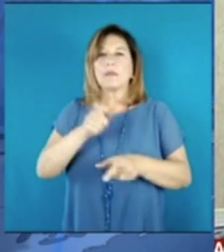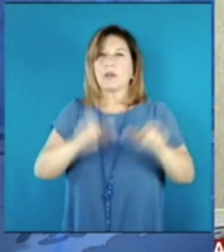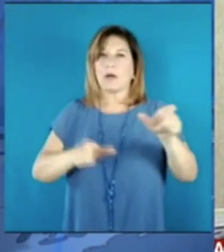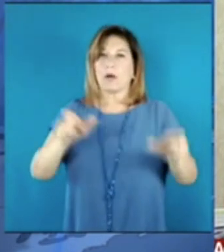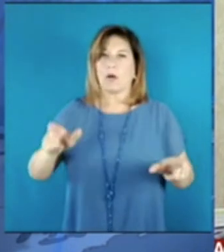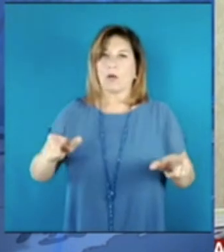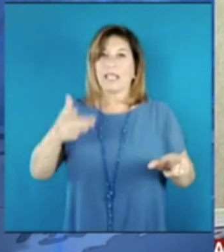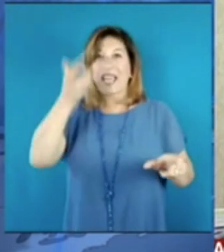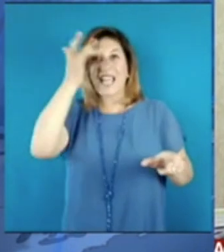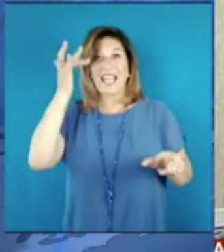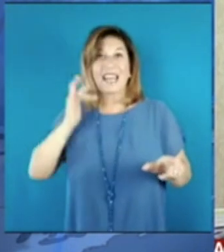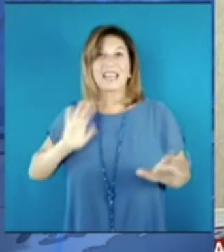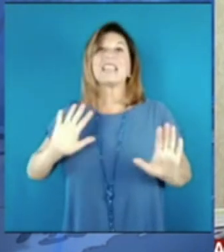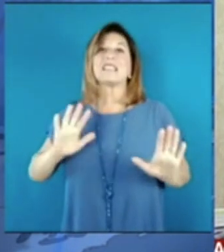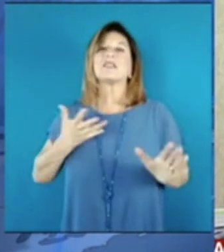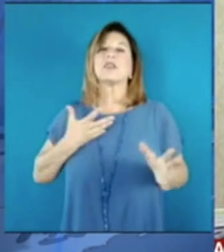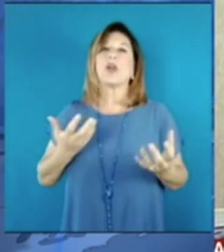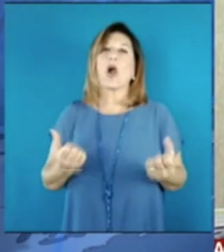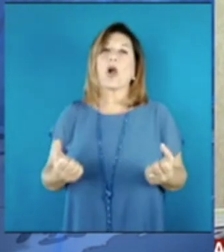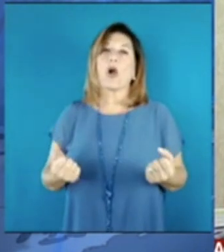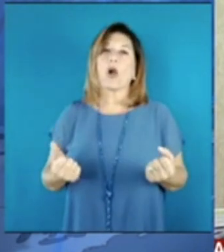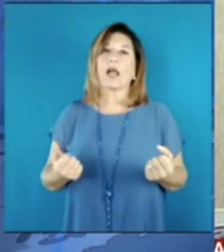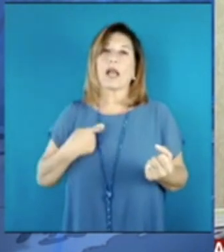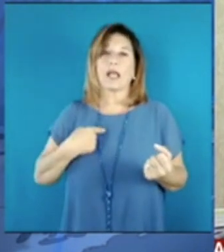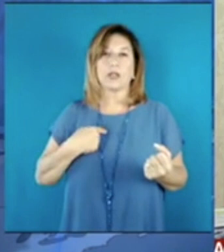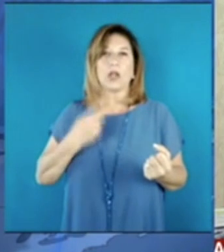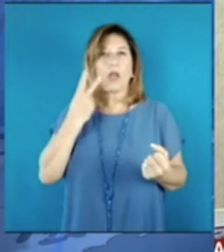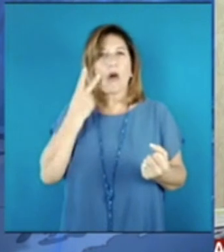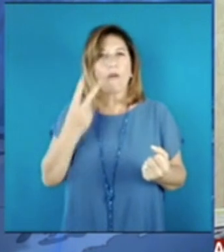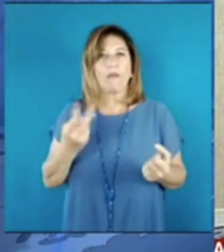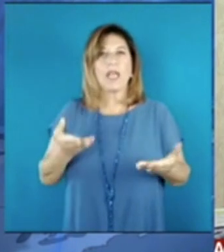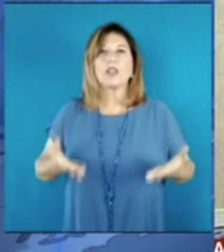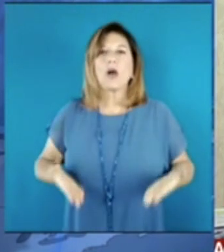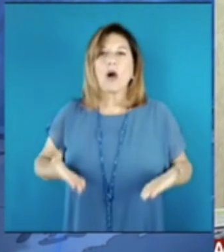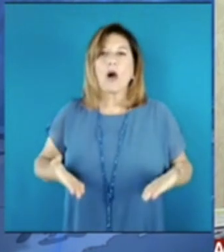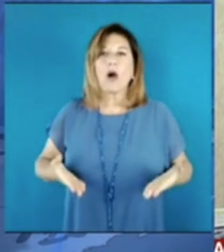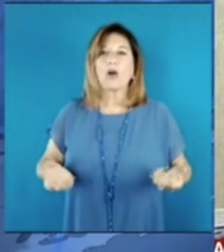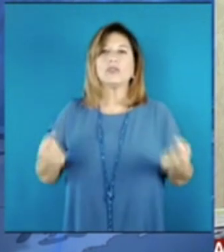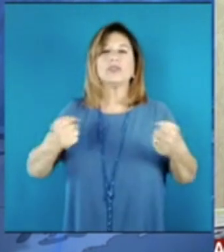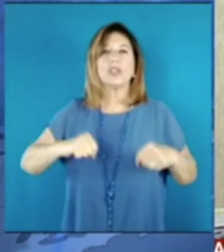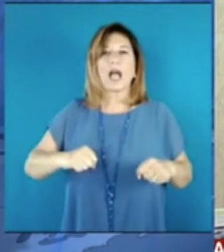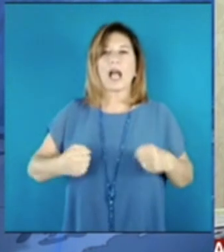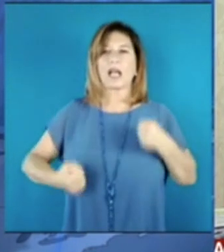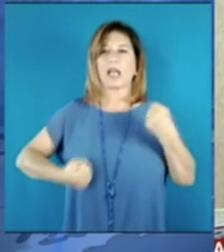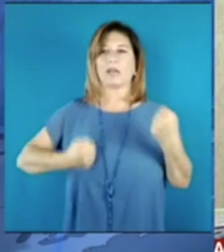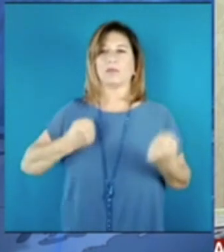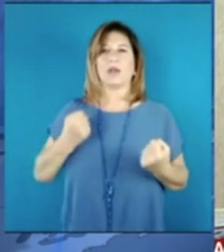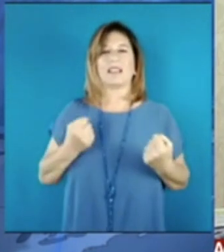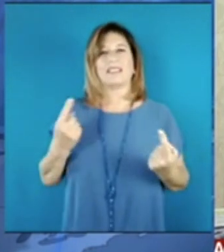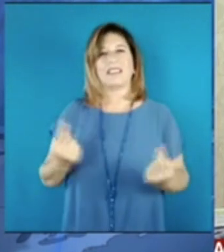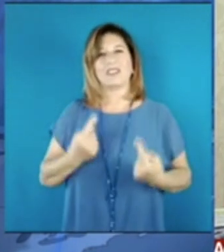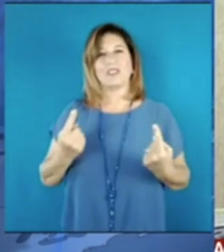rischio però è concreto e io d'altra parte vedo oggi anche un atteggiamento talora